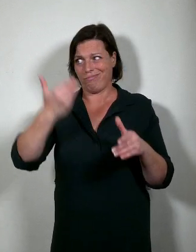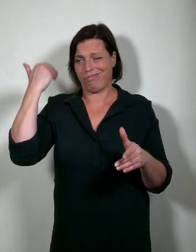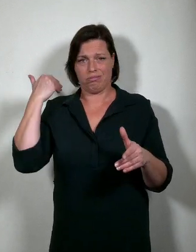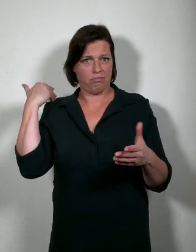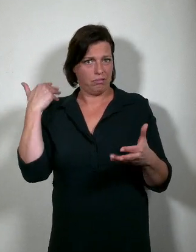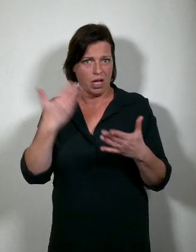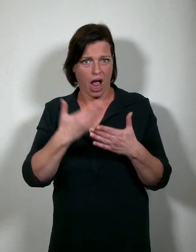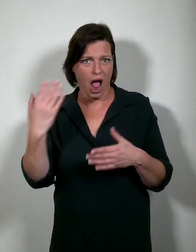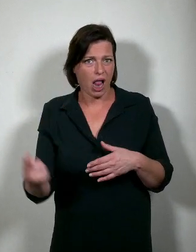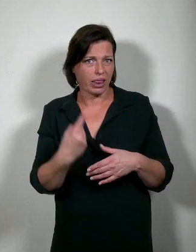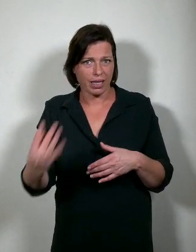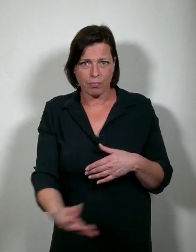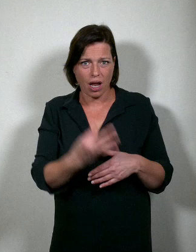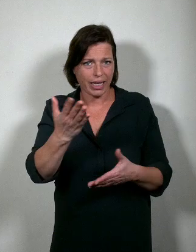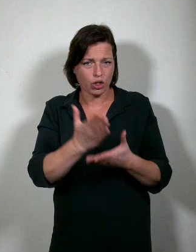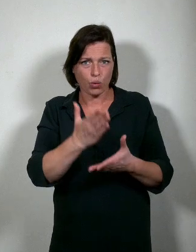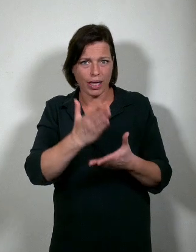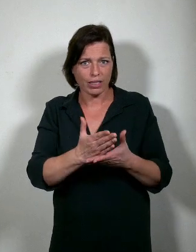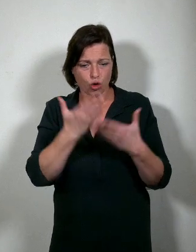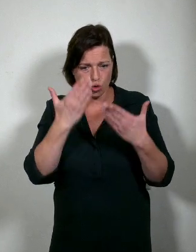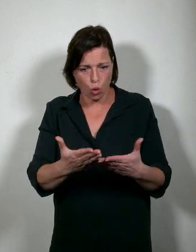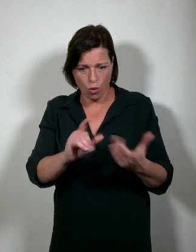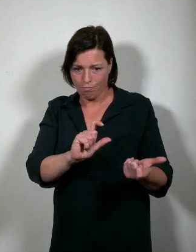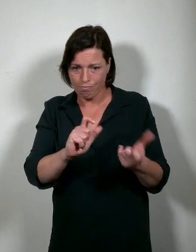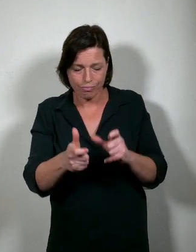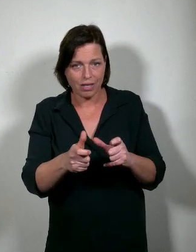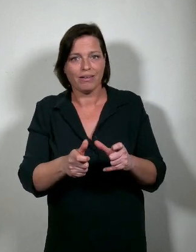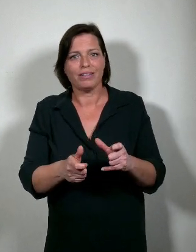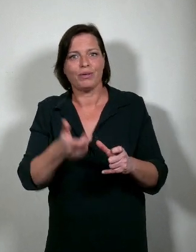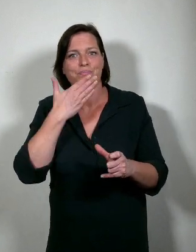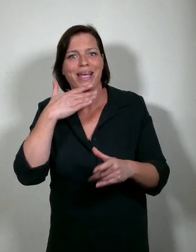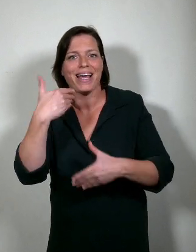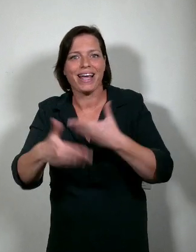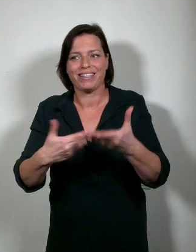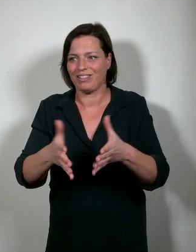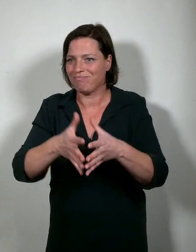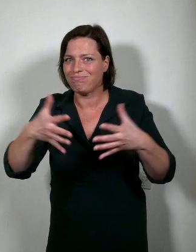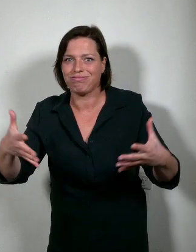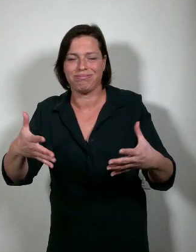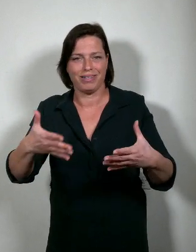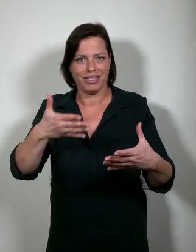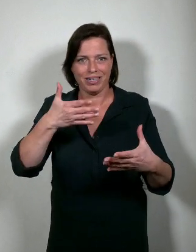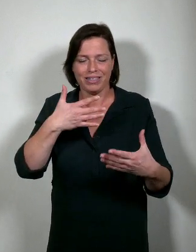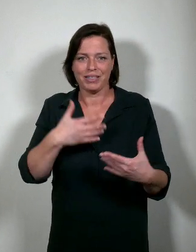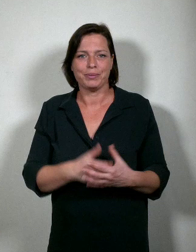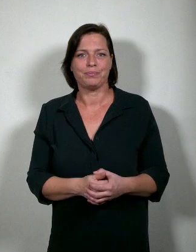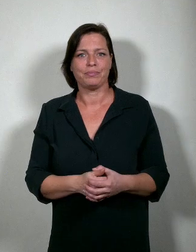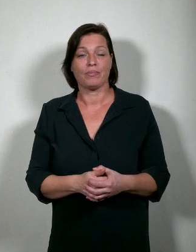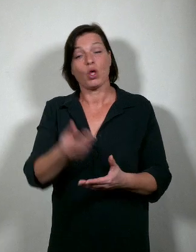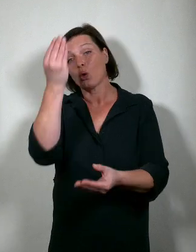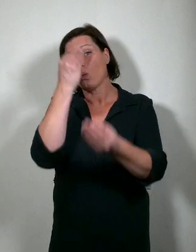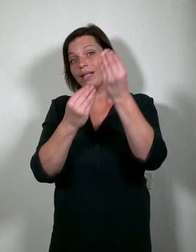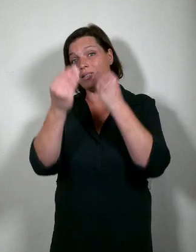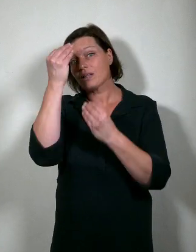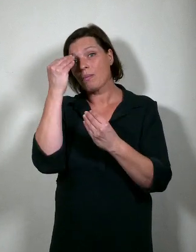sleutels geweest tot periodes van bloei en welvaart. Wetenschap